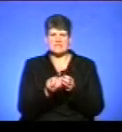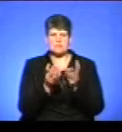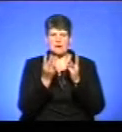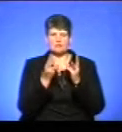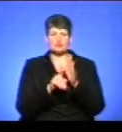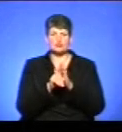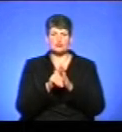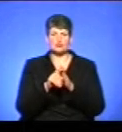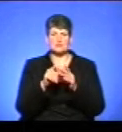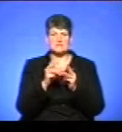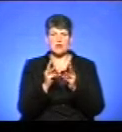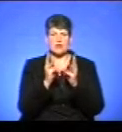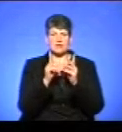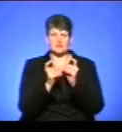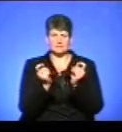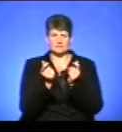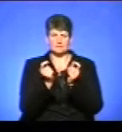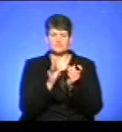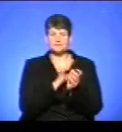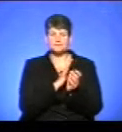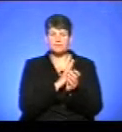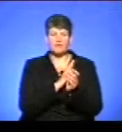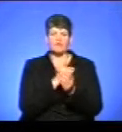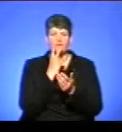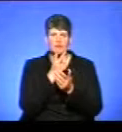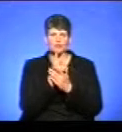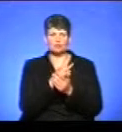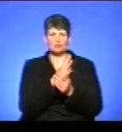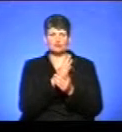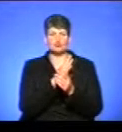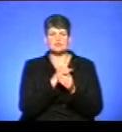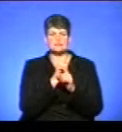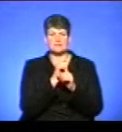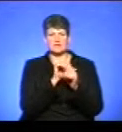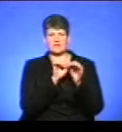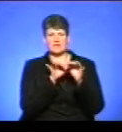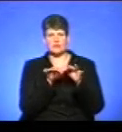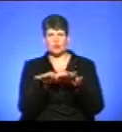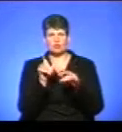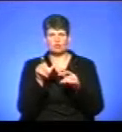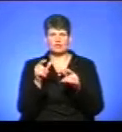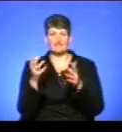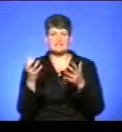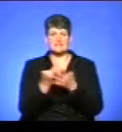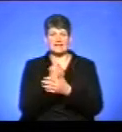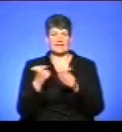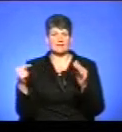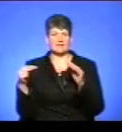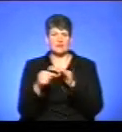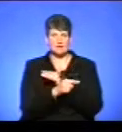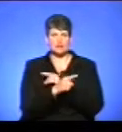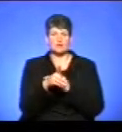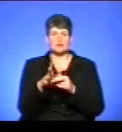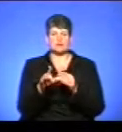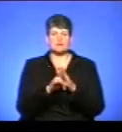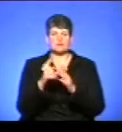загорання сталося, видно, був виток спиртосуміш, люди всі встигли вибігти, і тоді стався перший